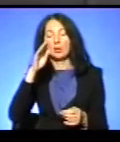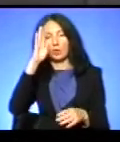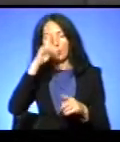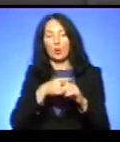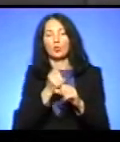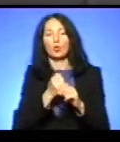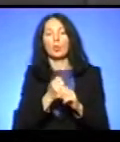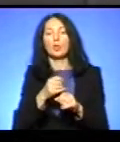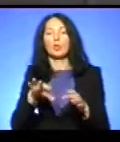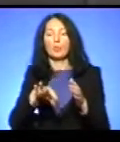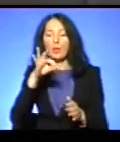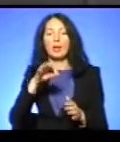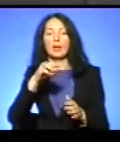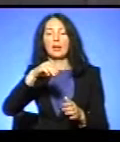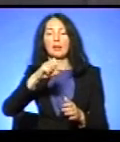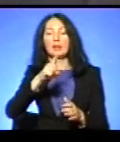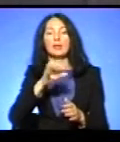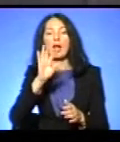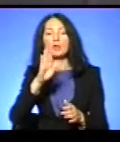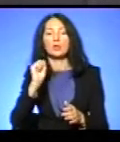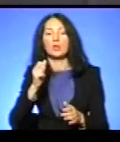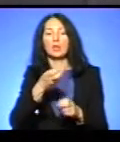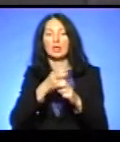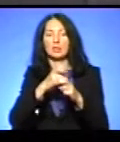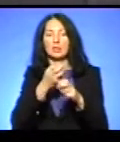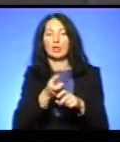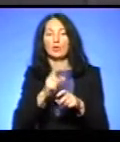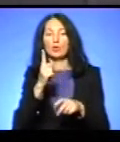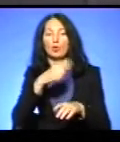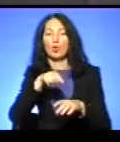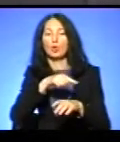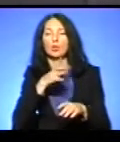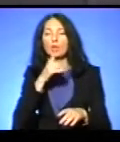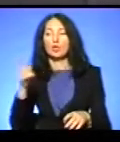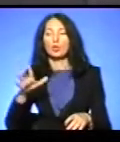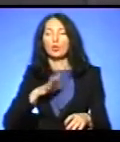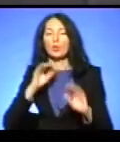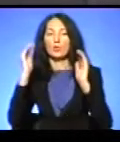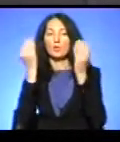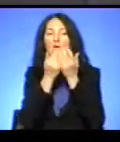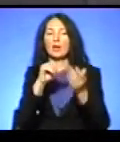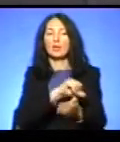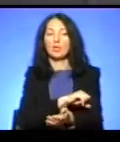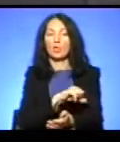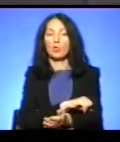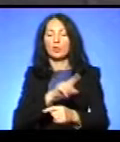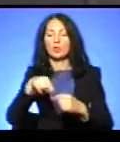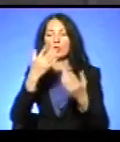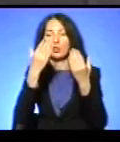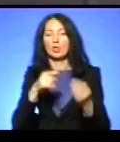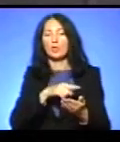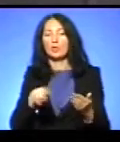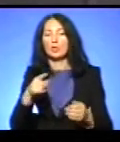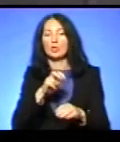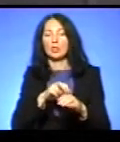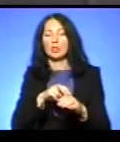мозку. Він годину часу був під загальною анестезією, під наркозом. Наслідуючий день його виписали з лікарні, через